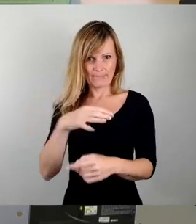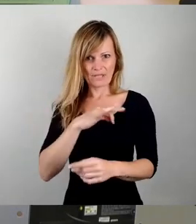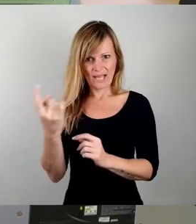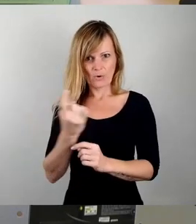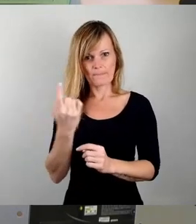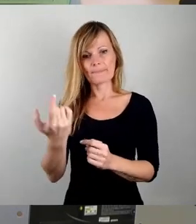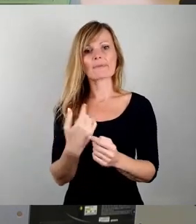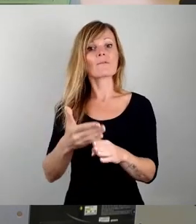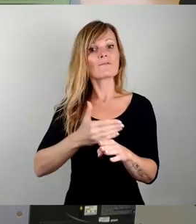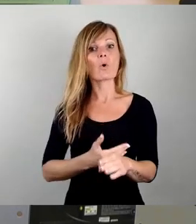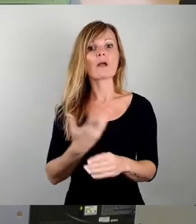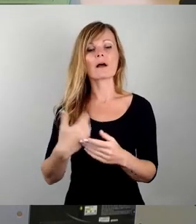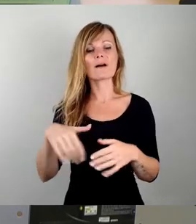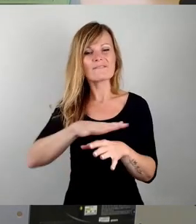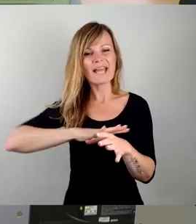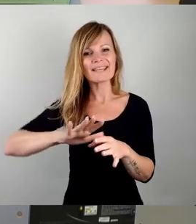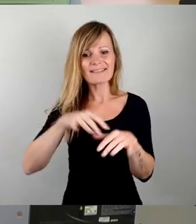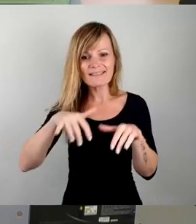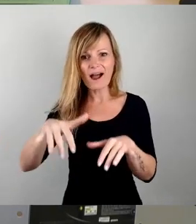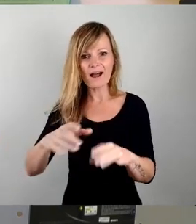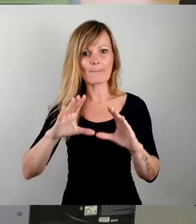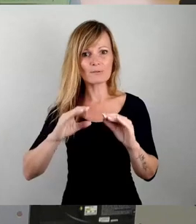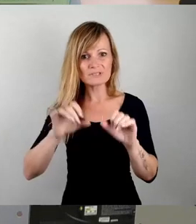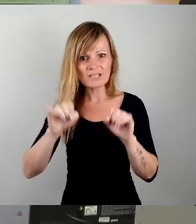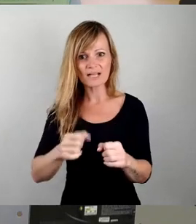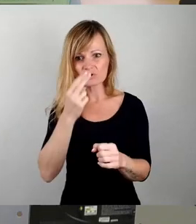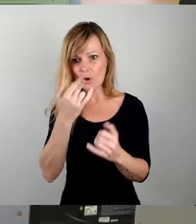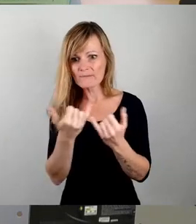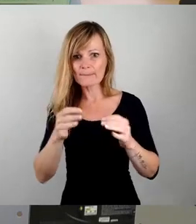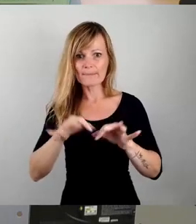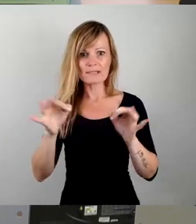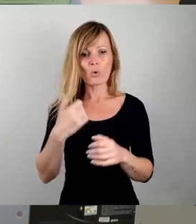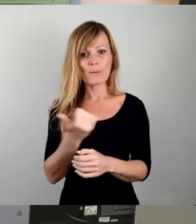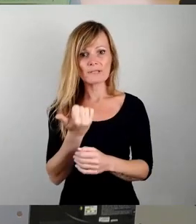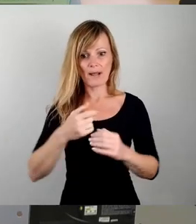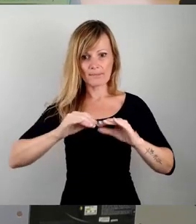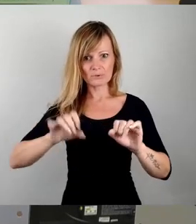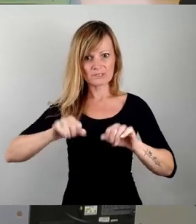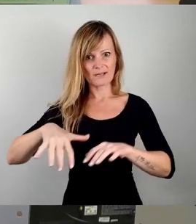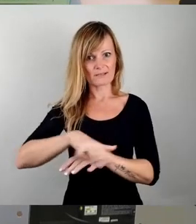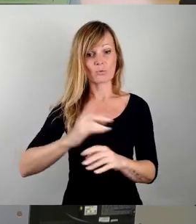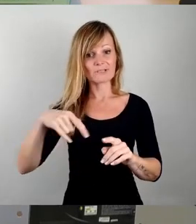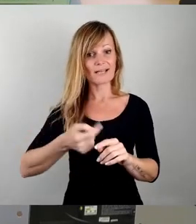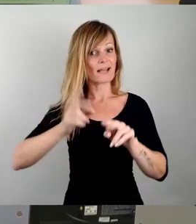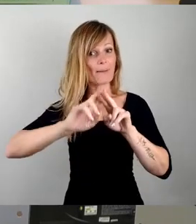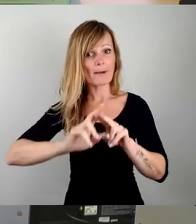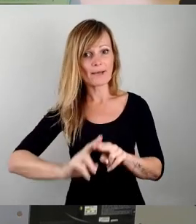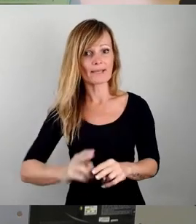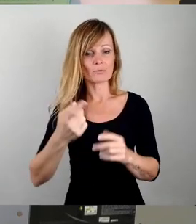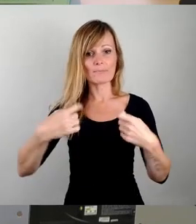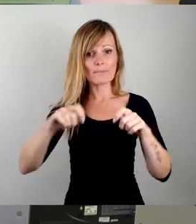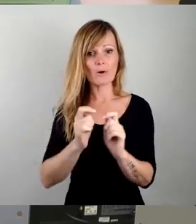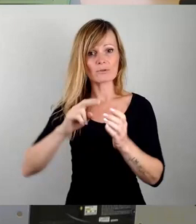Flächennutzungsplan heben würde, die da vorhanden sind. Und bei der Abarbeitung von Bebauungsplänen und